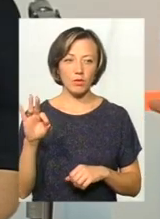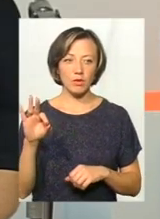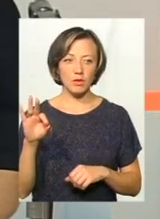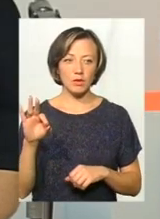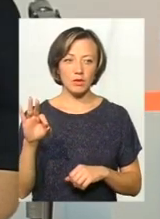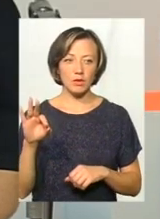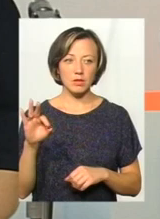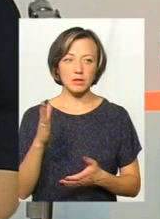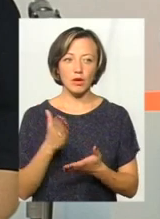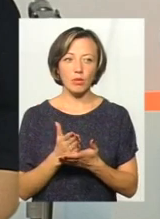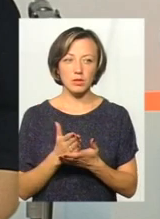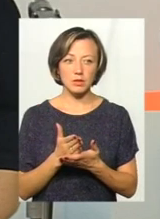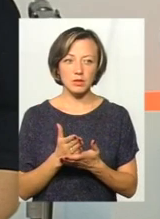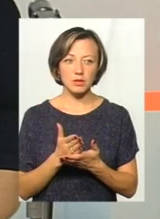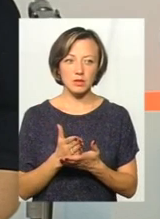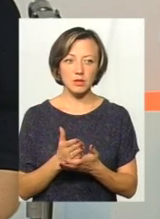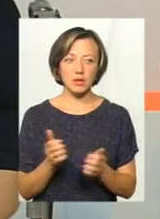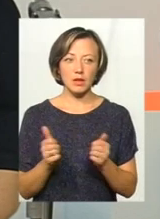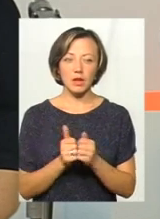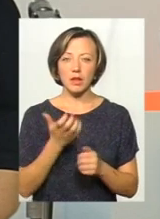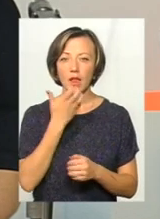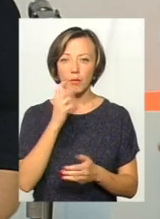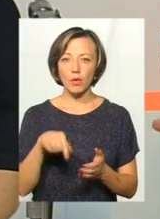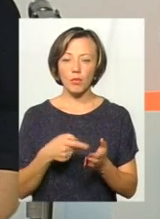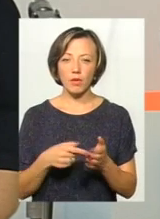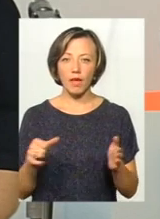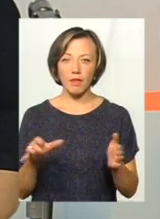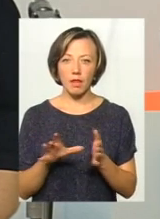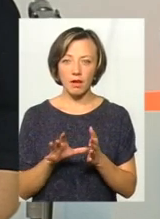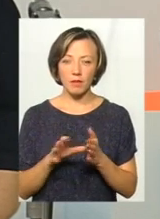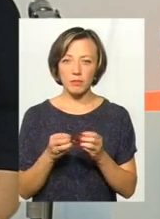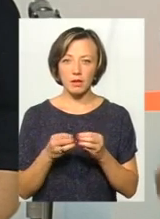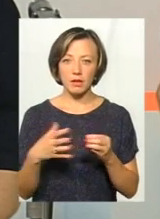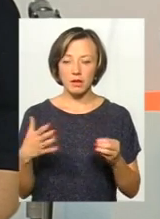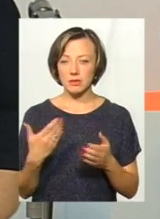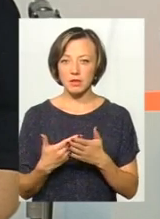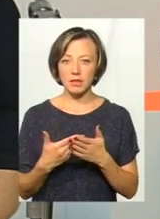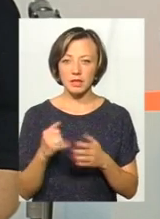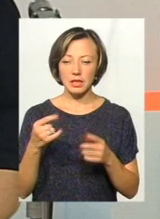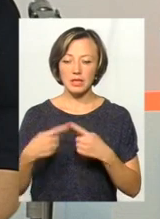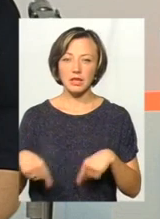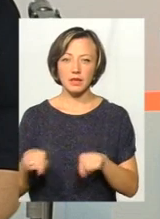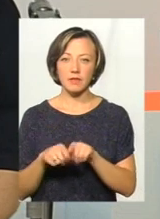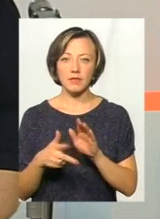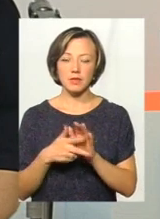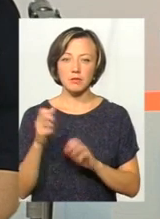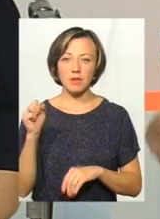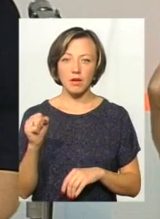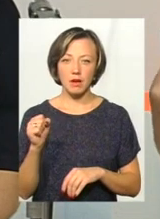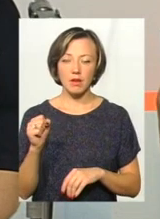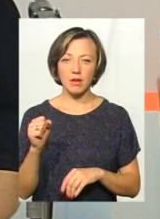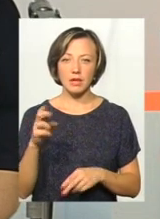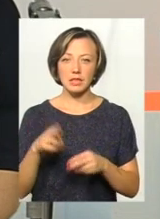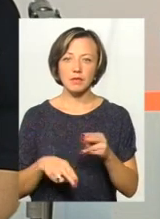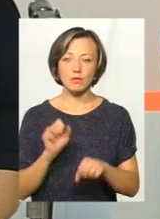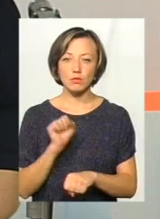дільниця ця, що знаходиться коло Теплокомуненерго, 15-та, здається, і дільниця 8А, ця, що знаходиться на